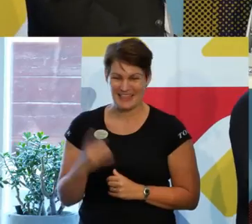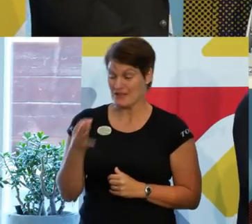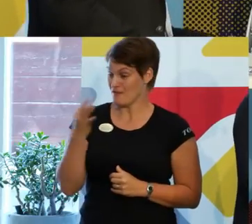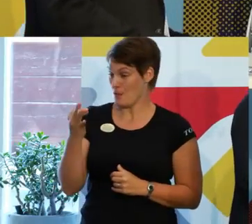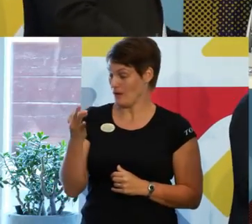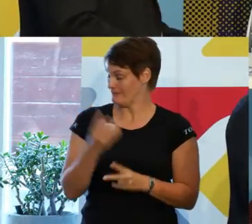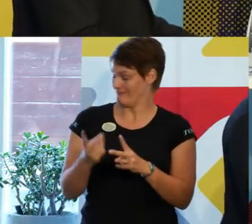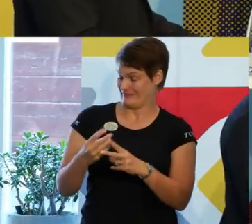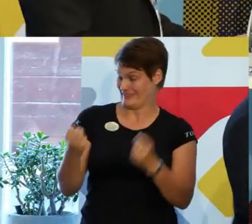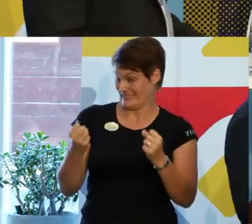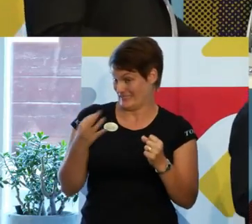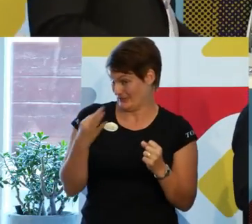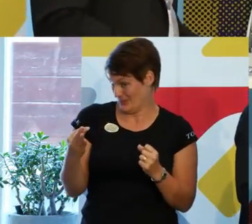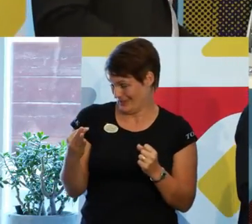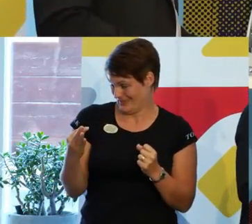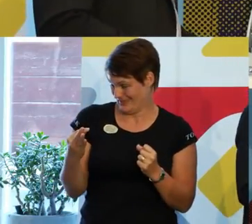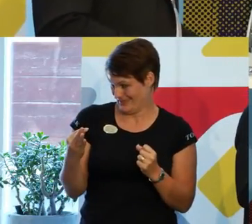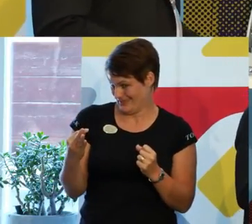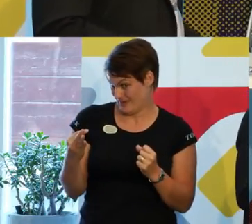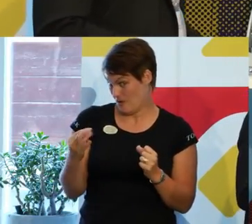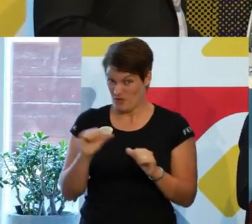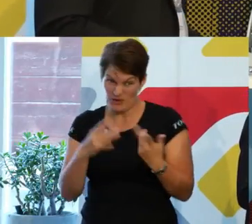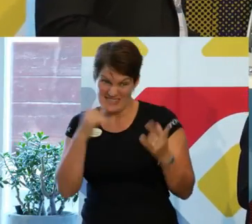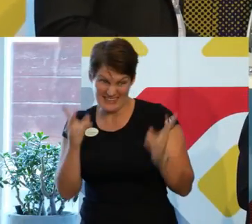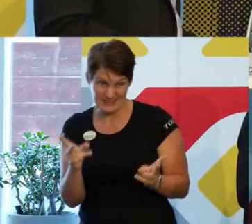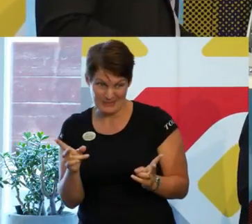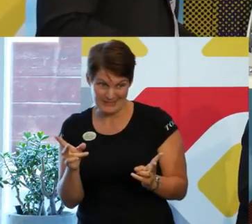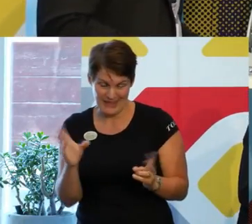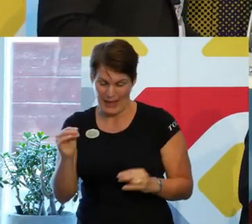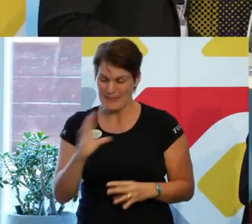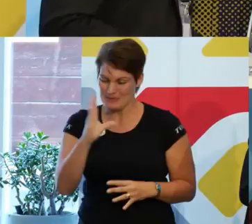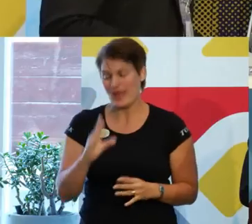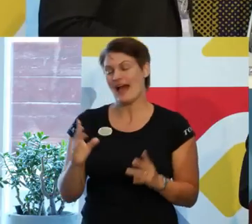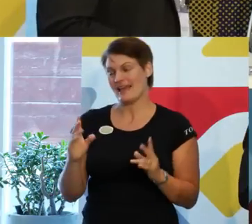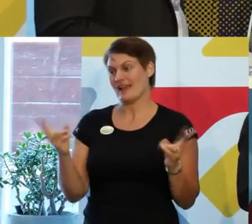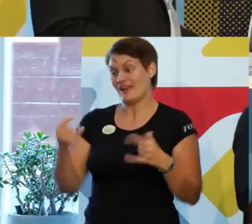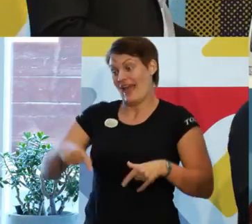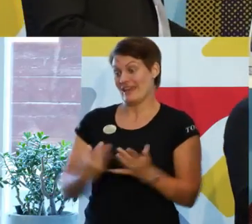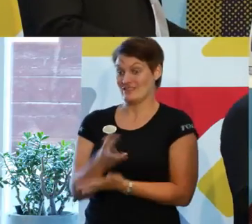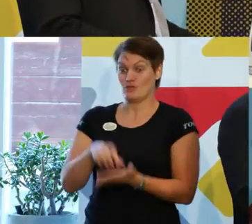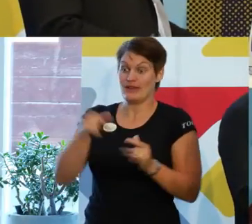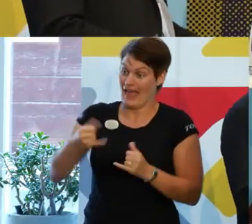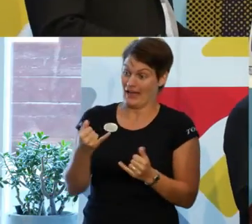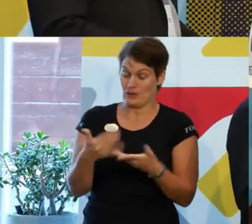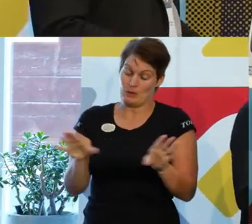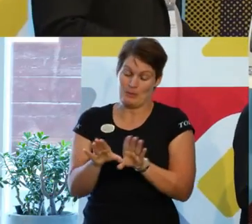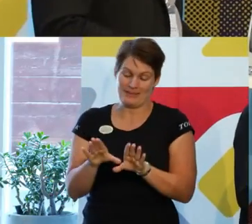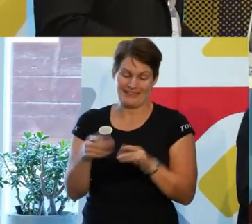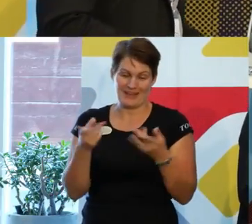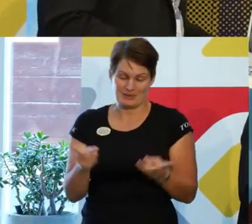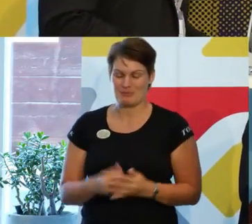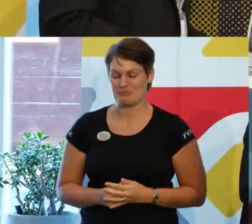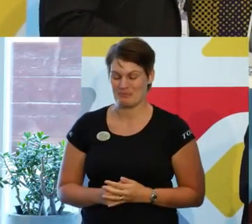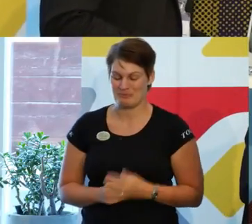viktigaste frågan. Får man sticka ut hakan och säga så? Absolut. Ja, i det här sammanhanget, i det här rummet får jag väl det. Ja.